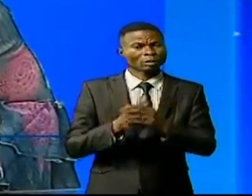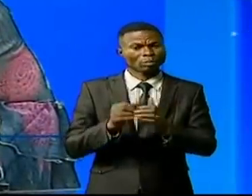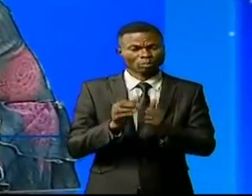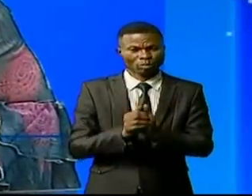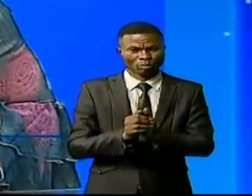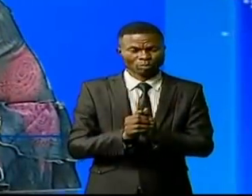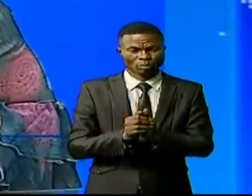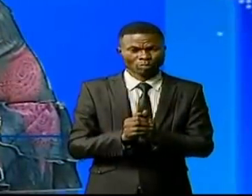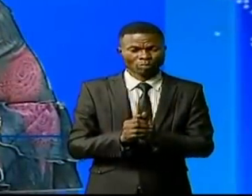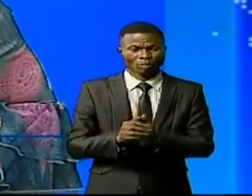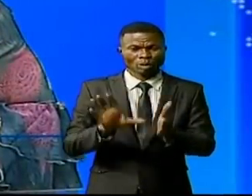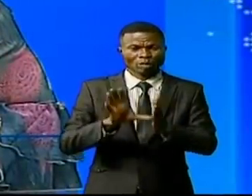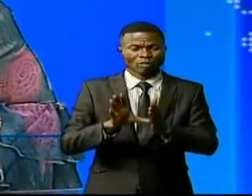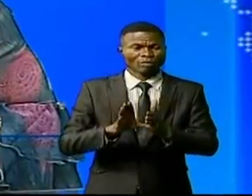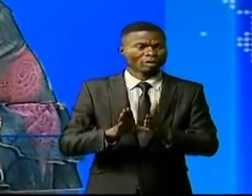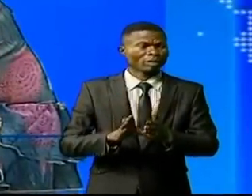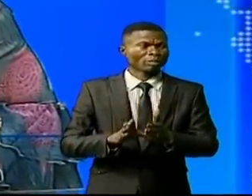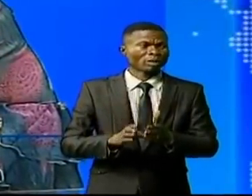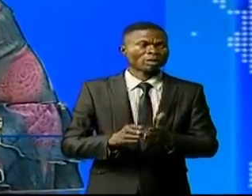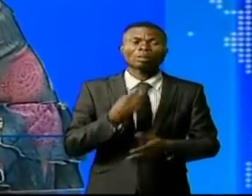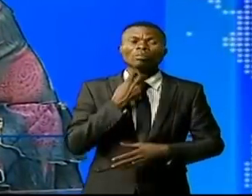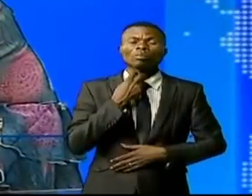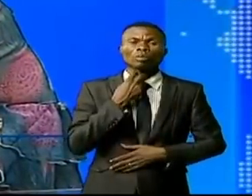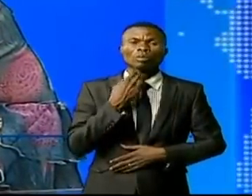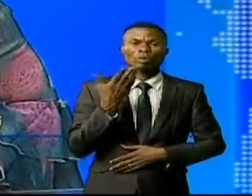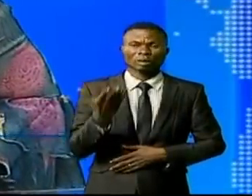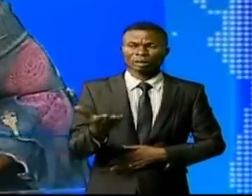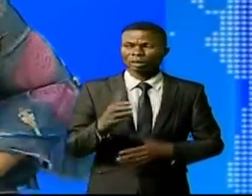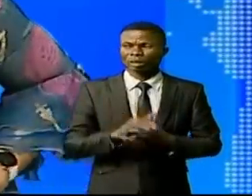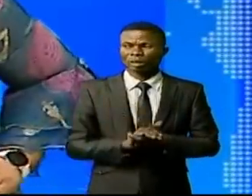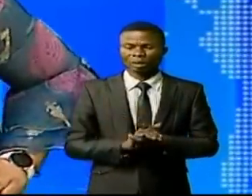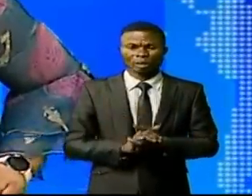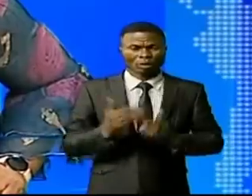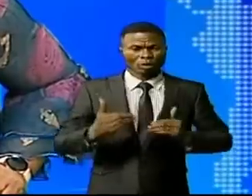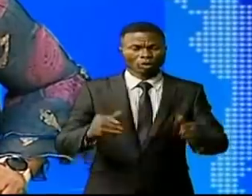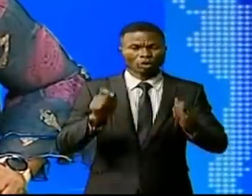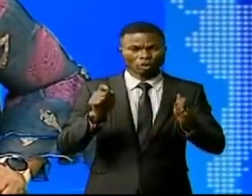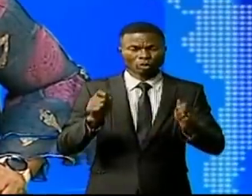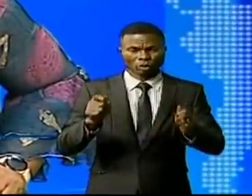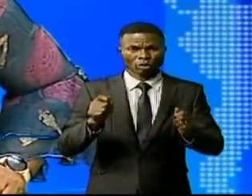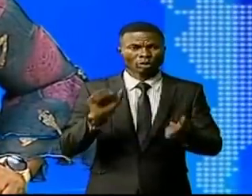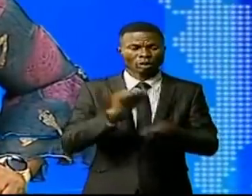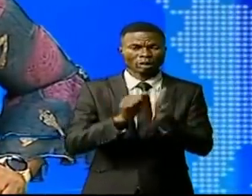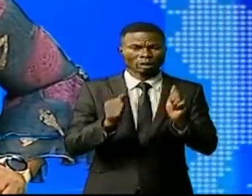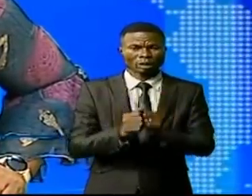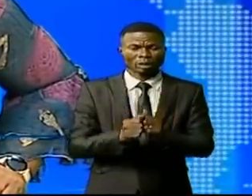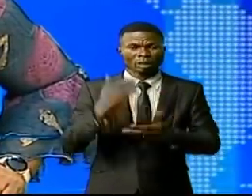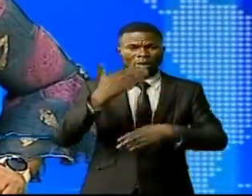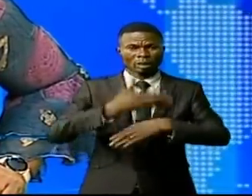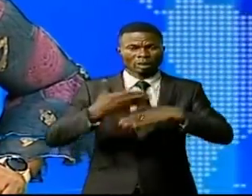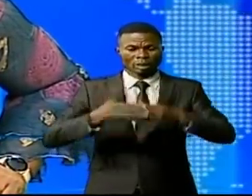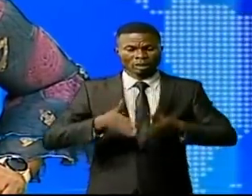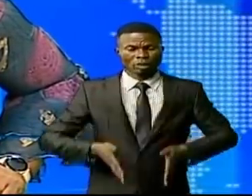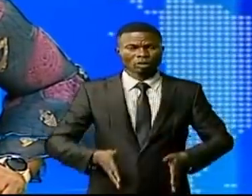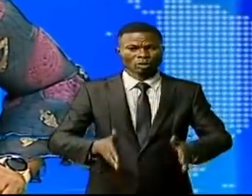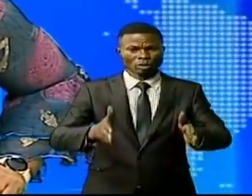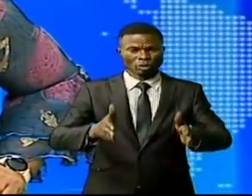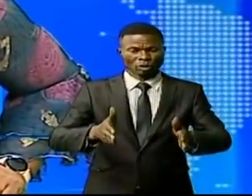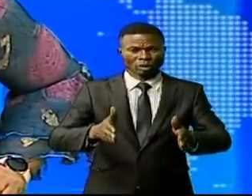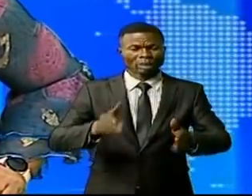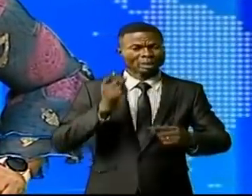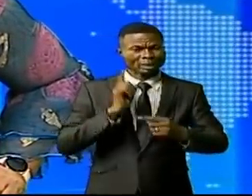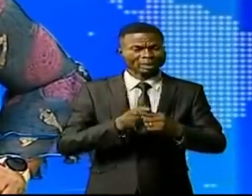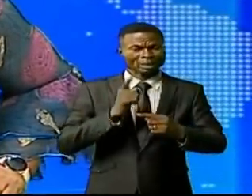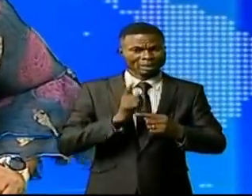Aux installations de l'administration Erika Bambar demeurent un